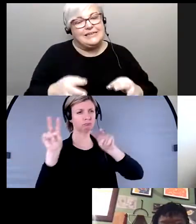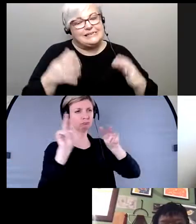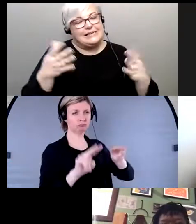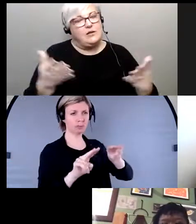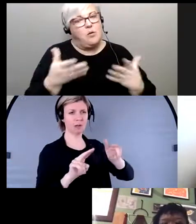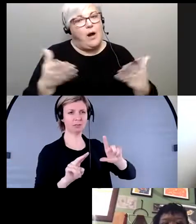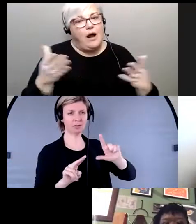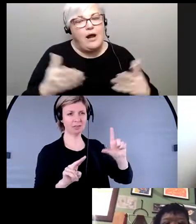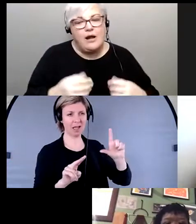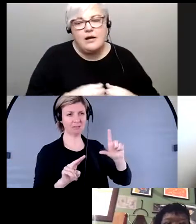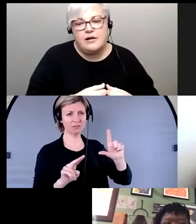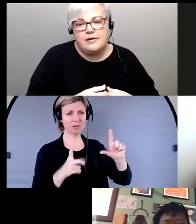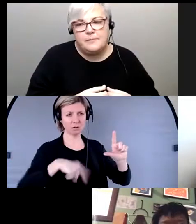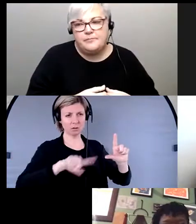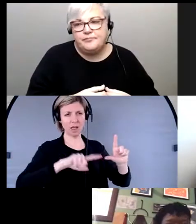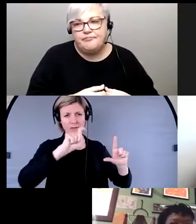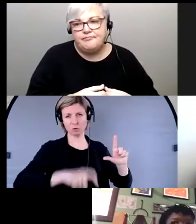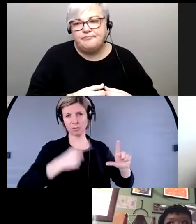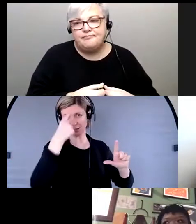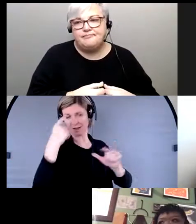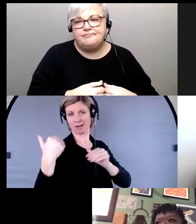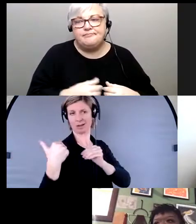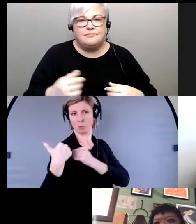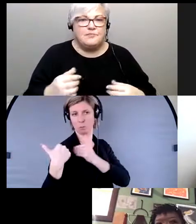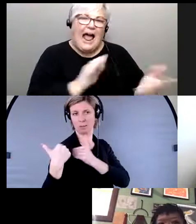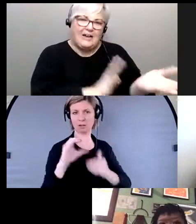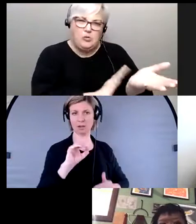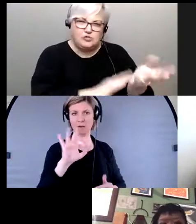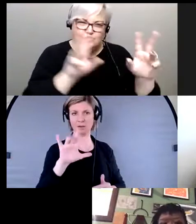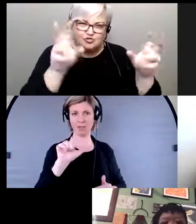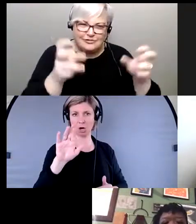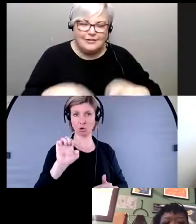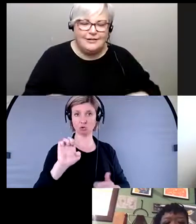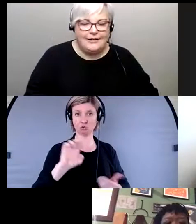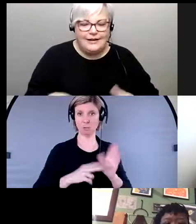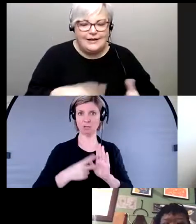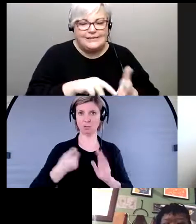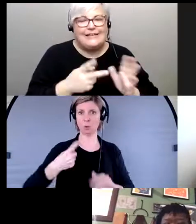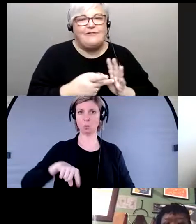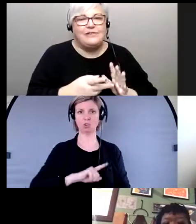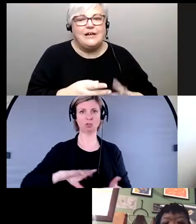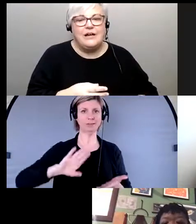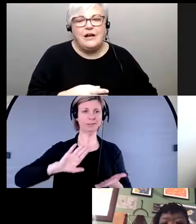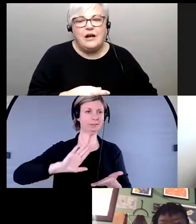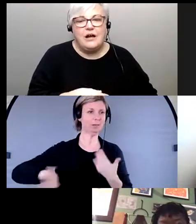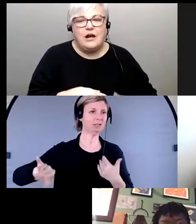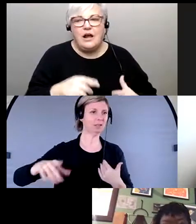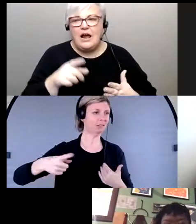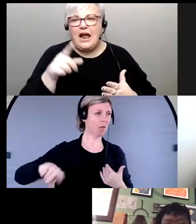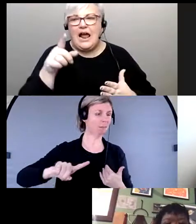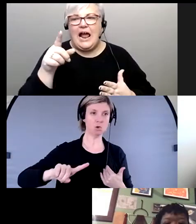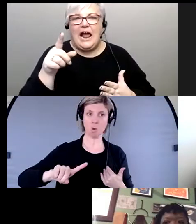de vraiment penser à la responsabilisation c'est-à-dire pas seulement comme on dit le cancel des gens